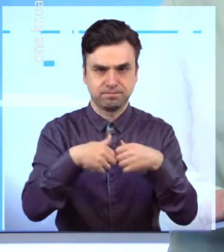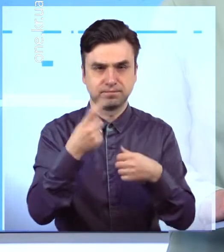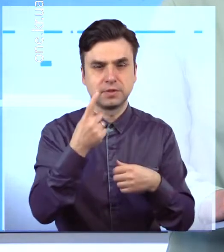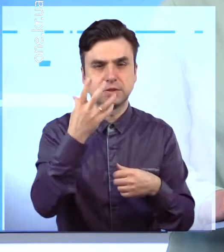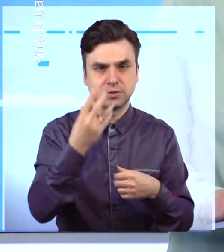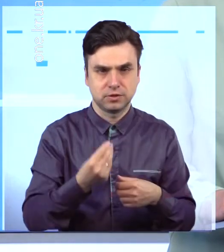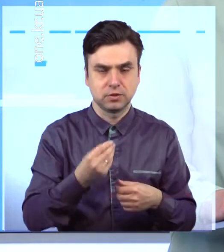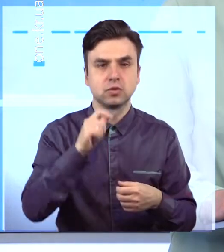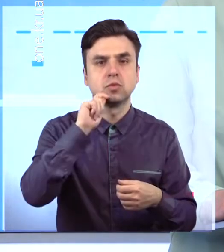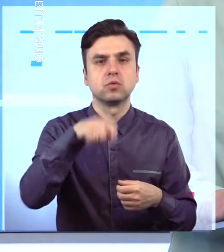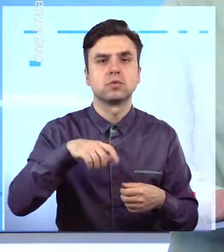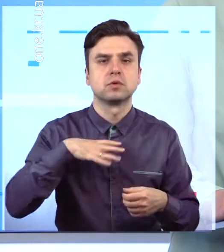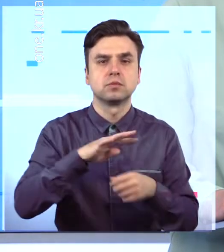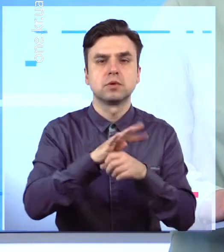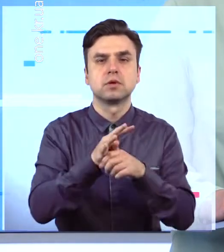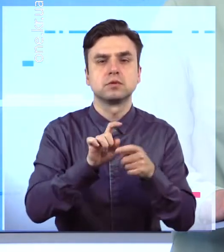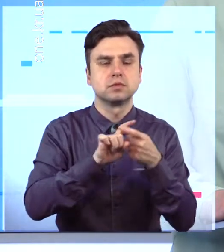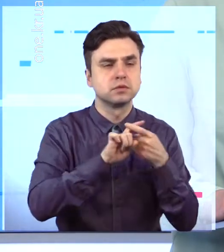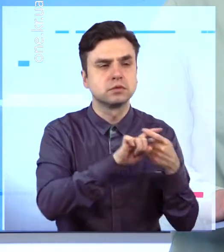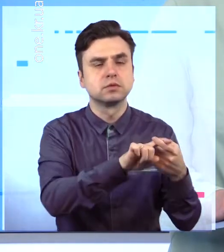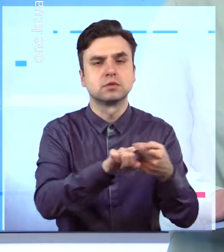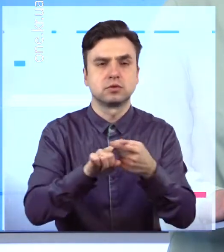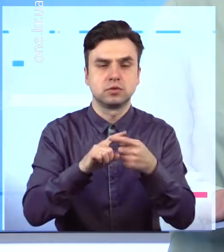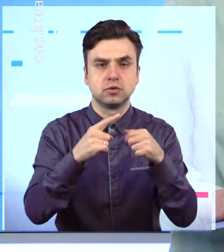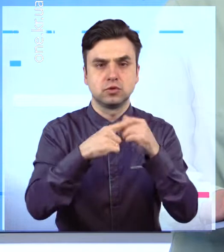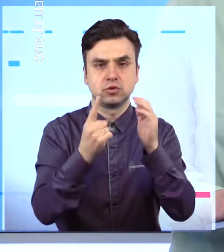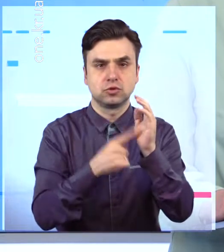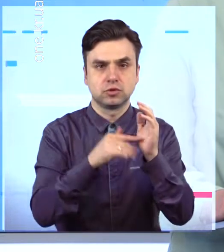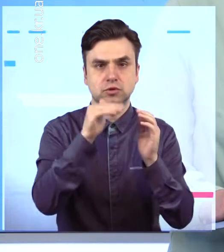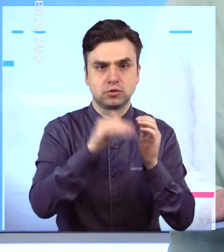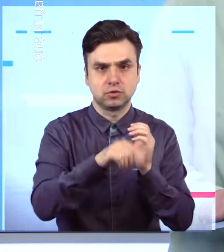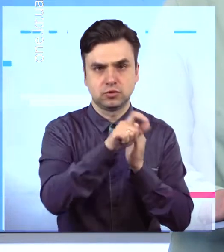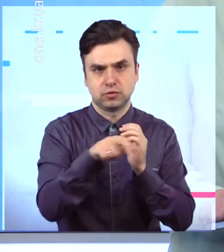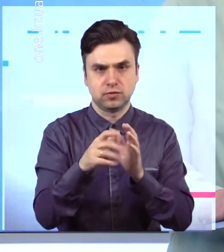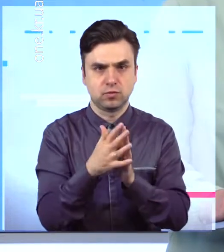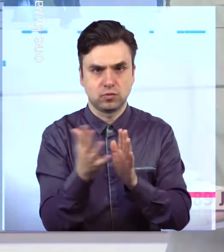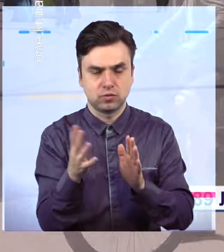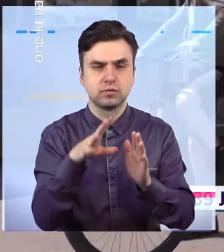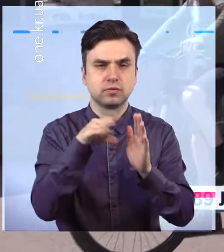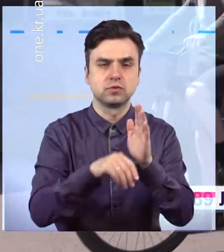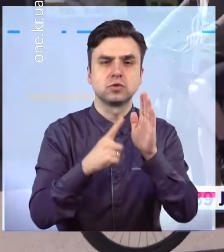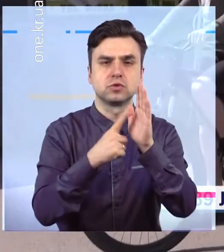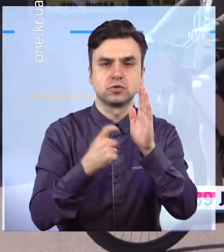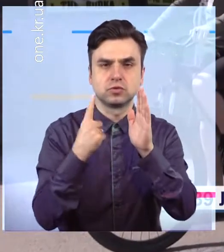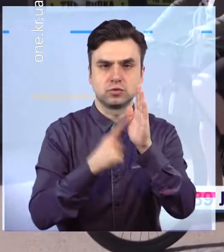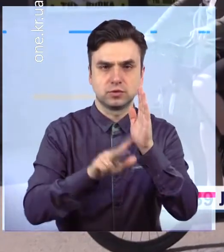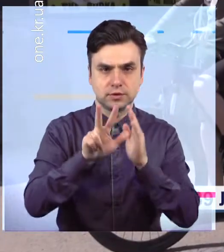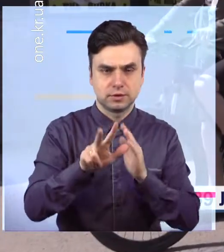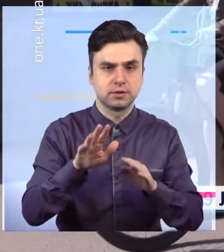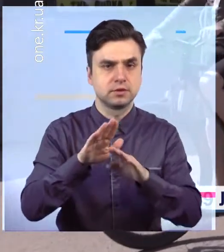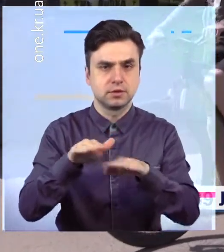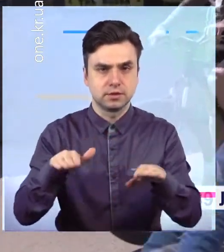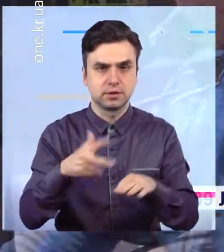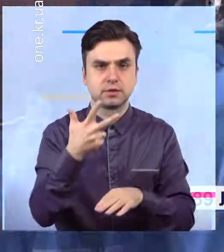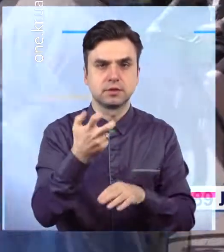попередні 24 години в Україні на ковід інфікувалися ще понад 16 тисяч людей. З них 663 дитини, також